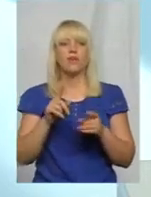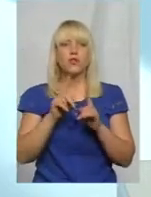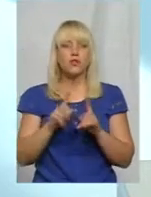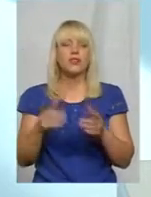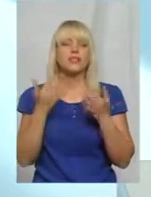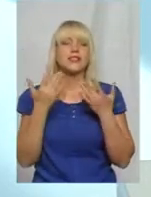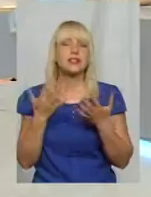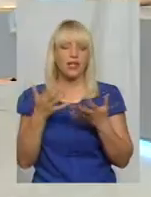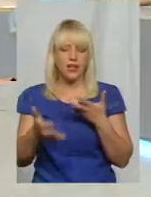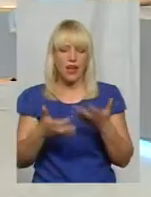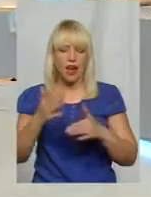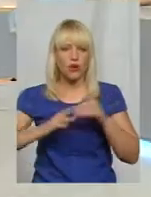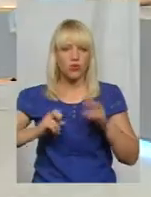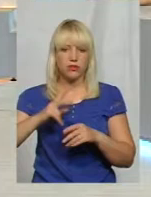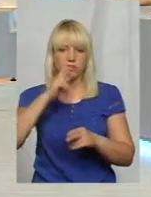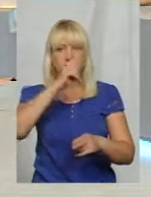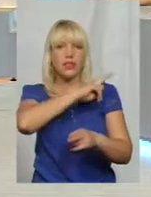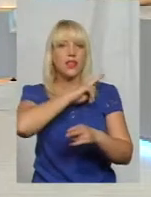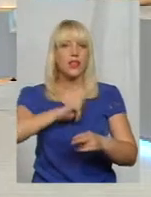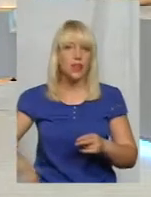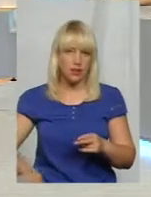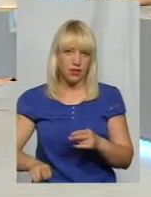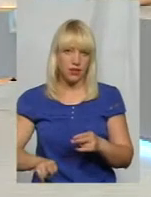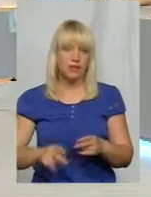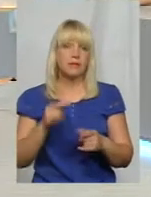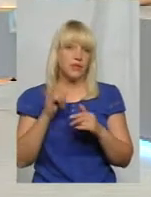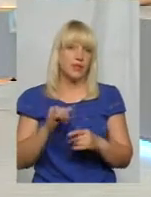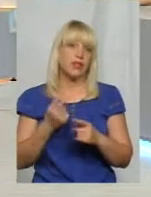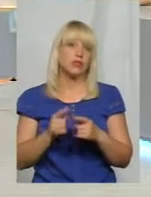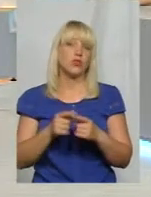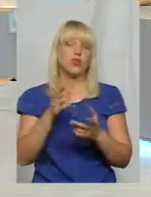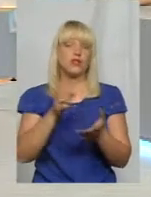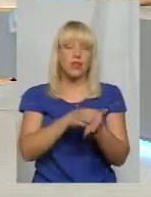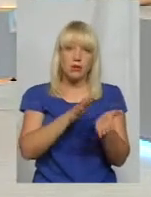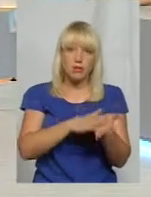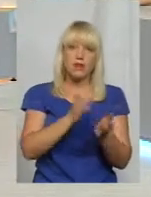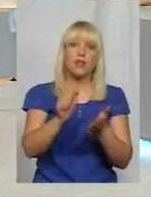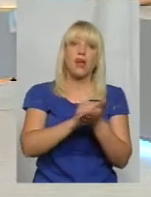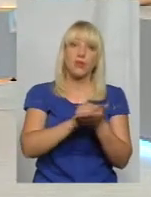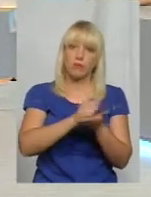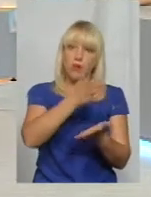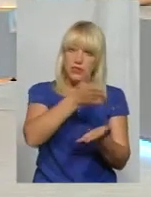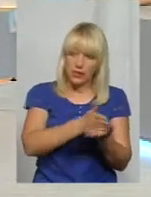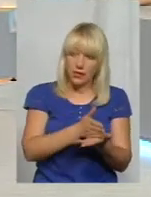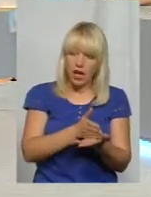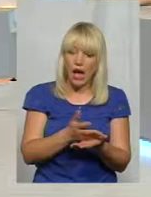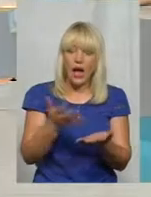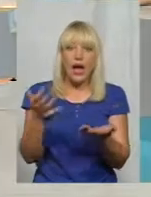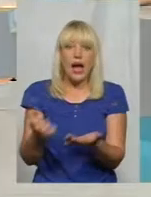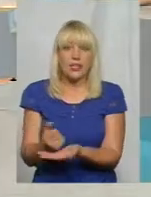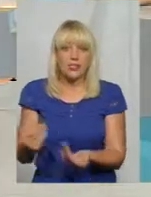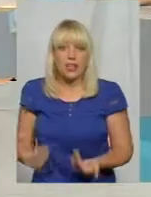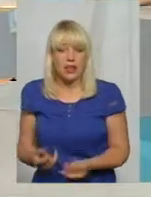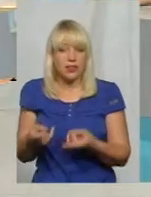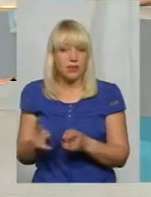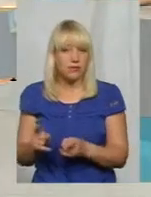курганів просто зникли. Вони зараз є, здається, є на бумазі, а знайти їх вже неможливо, тому що